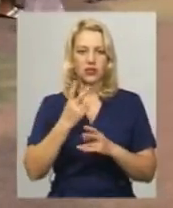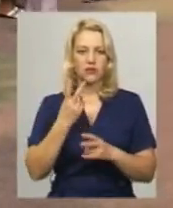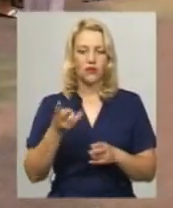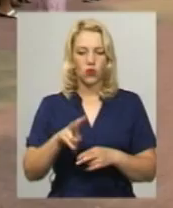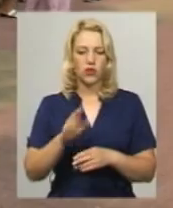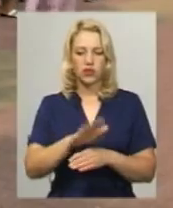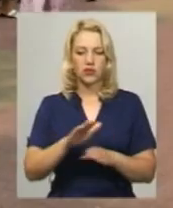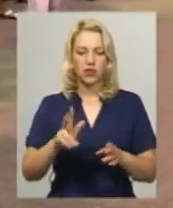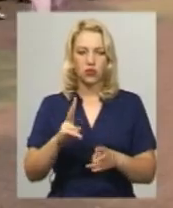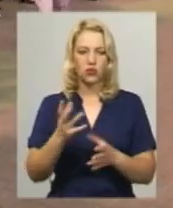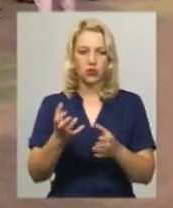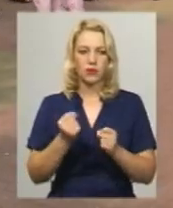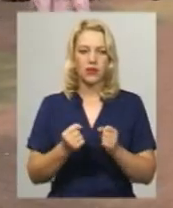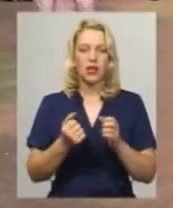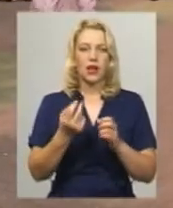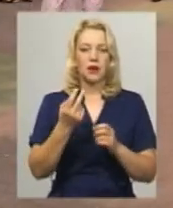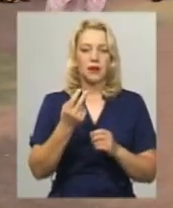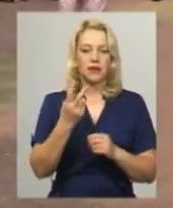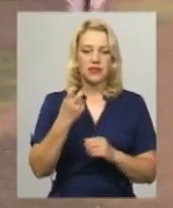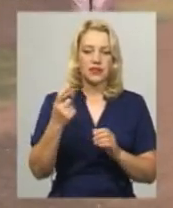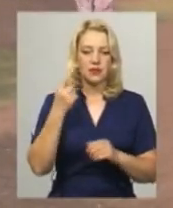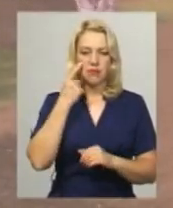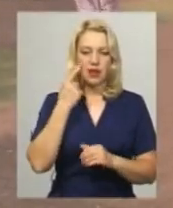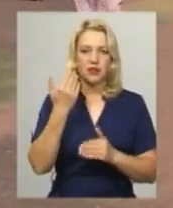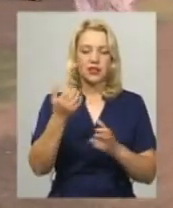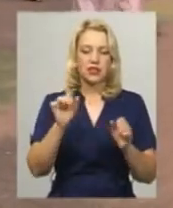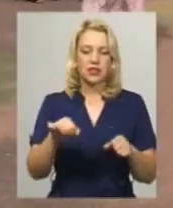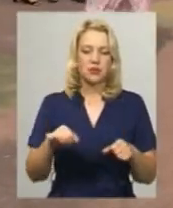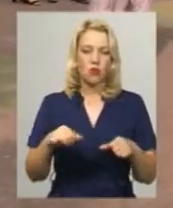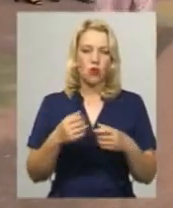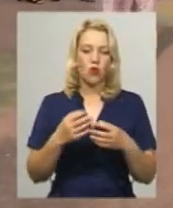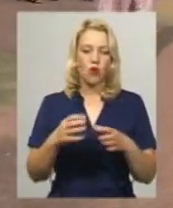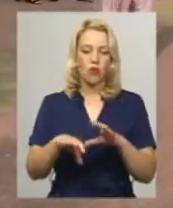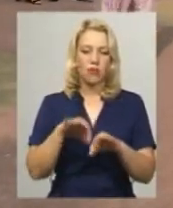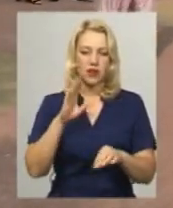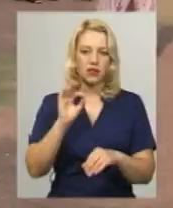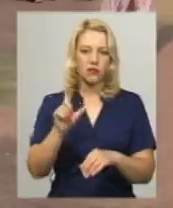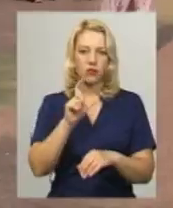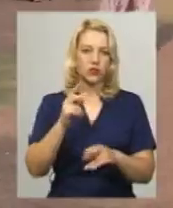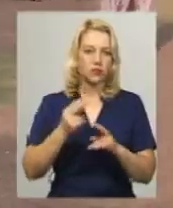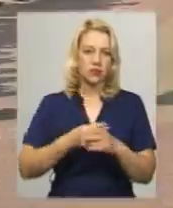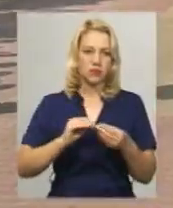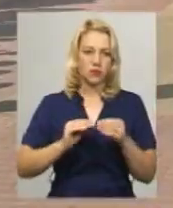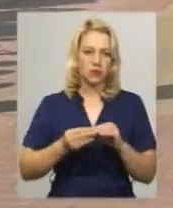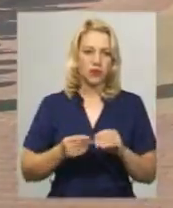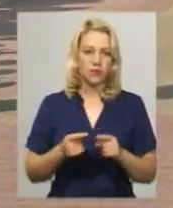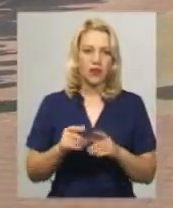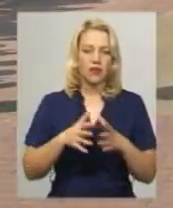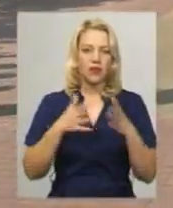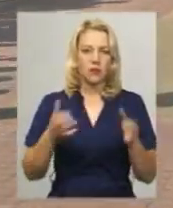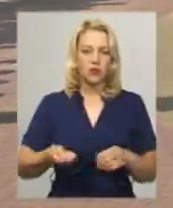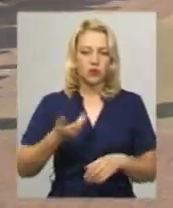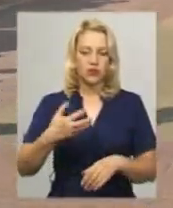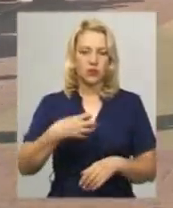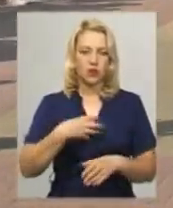200 балів. Це дасть їм змогу поступити в той вуз, який вони оберуть для себе в майбутньому, без особливих якихось проблем. Найбільшу кількість